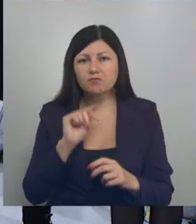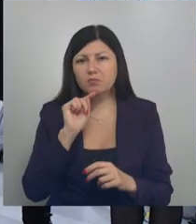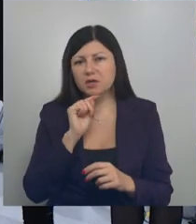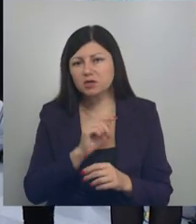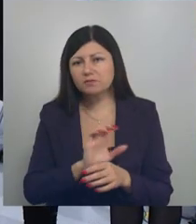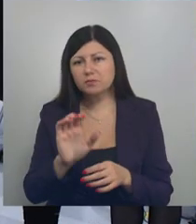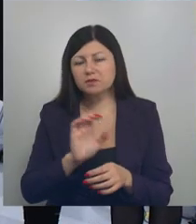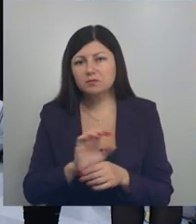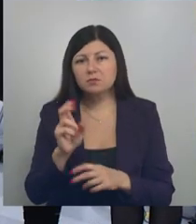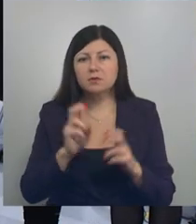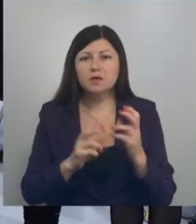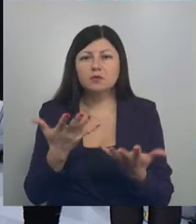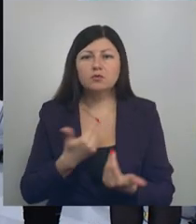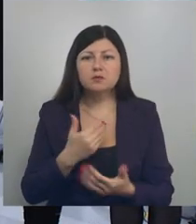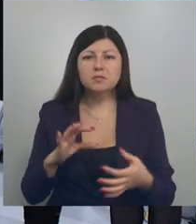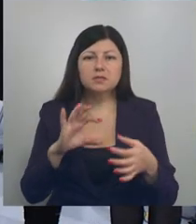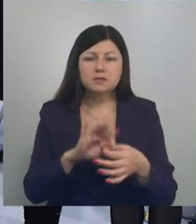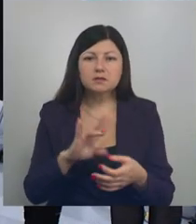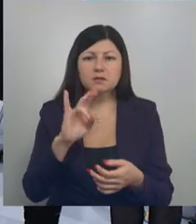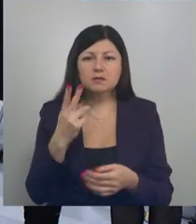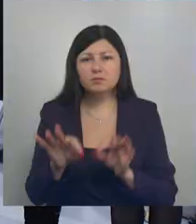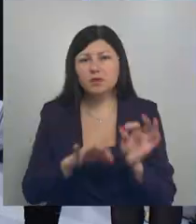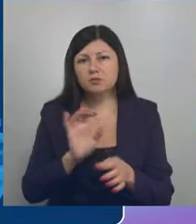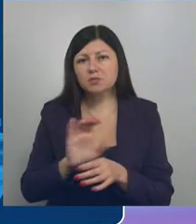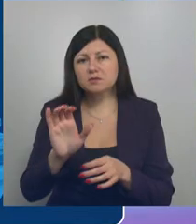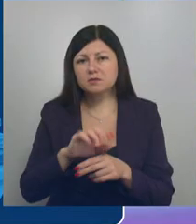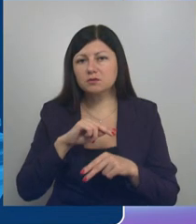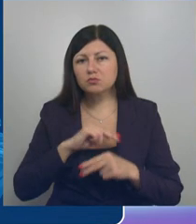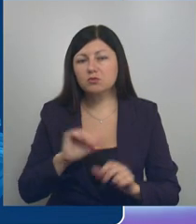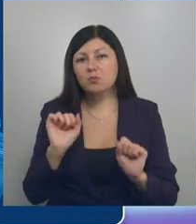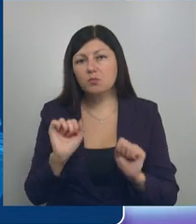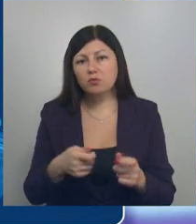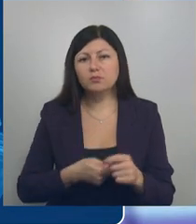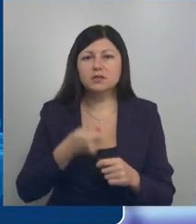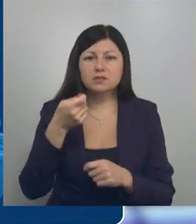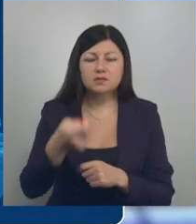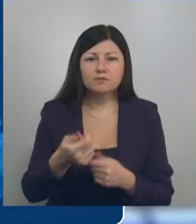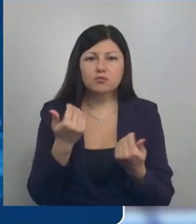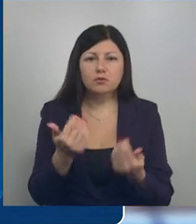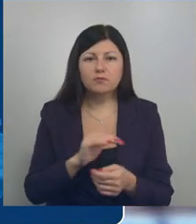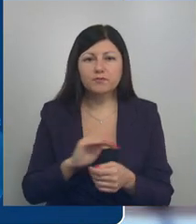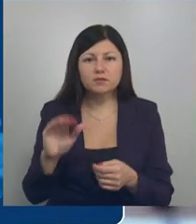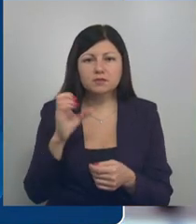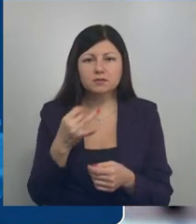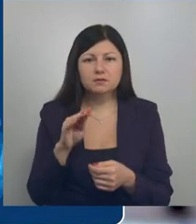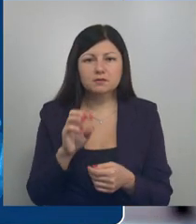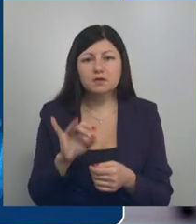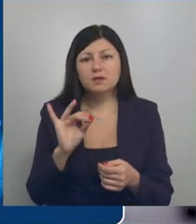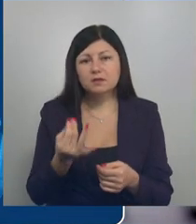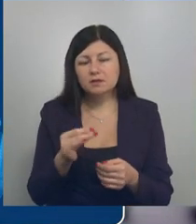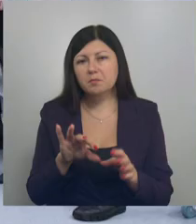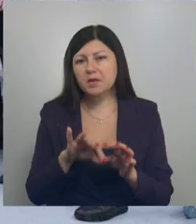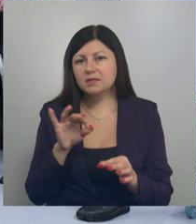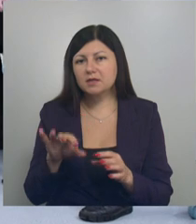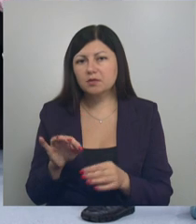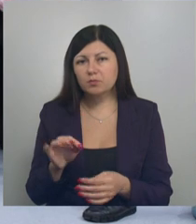Предприятия, которые хотят присоединиться к нацпроекту «Производительность труда», могут подать заявку на его официальном сайте и пройти отбор.